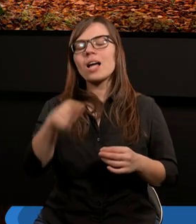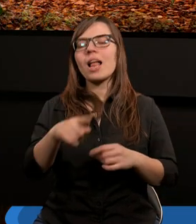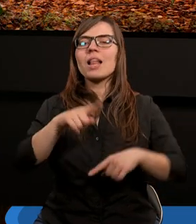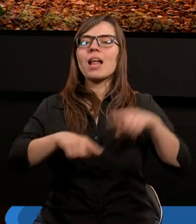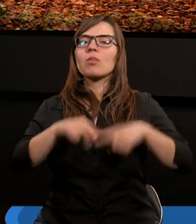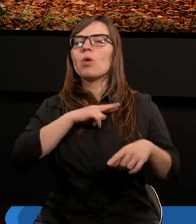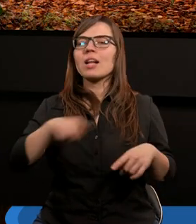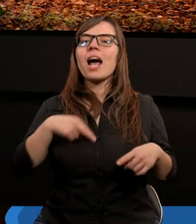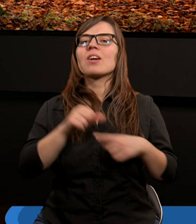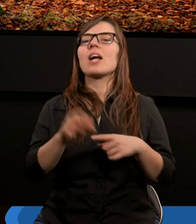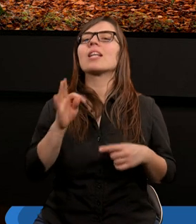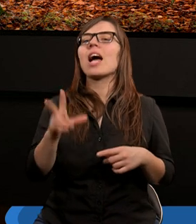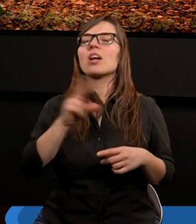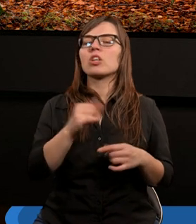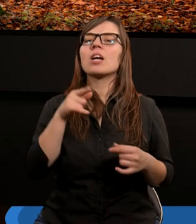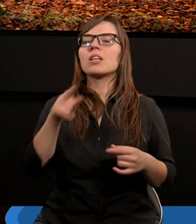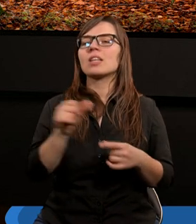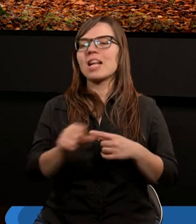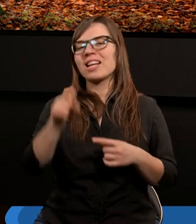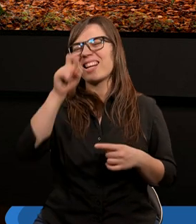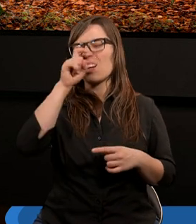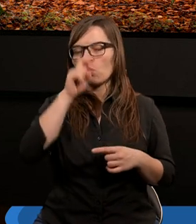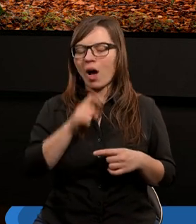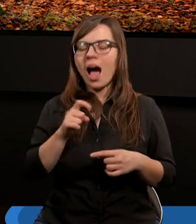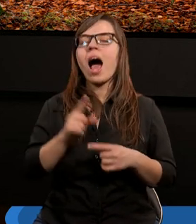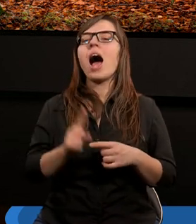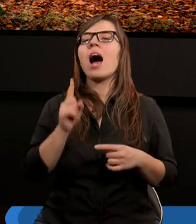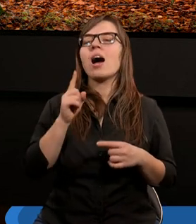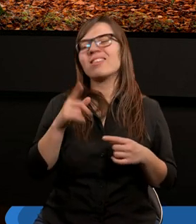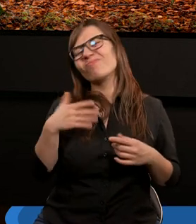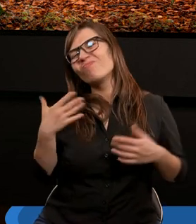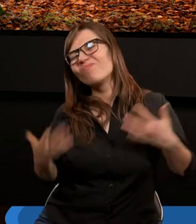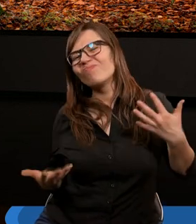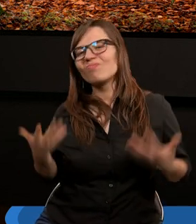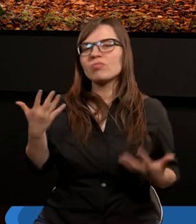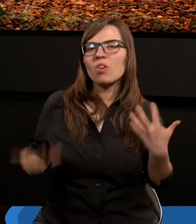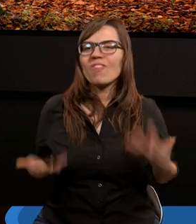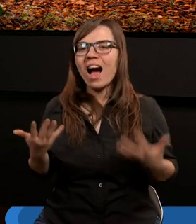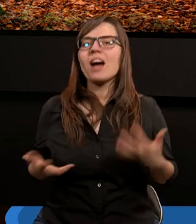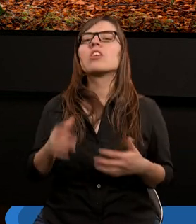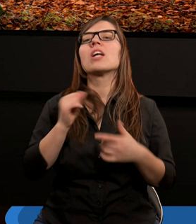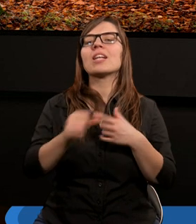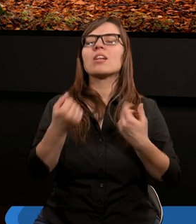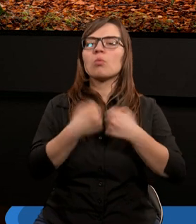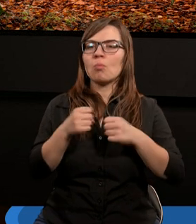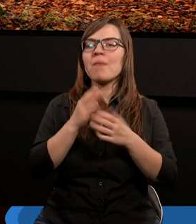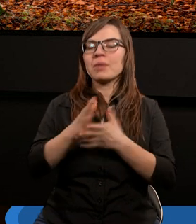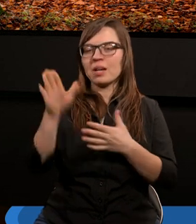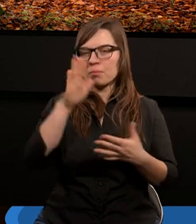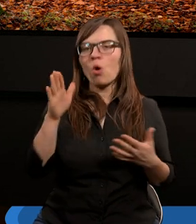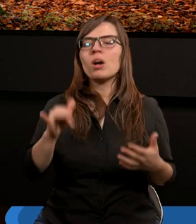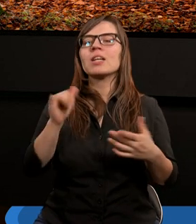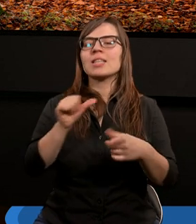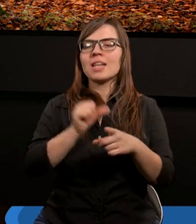natura nasza jest taka, że jest zła, ale jesteśmy usprawiedliwieni przez Boga